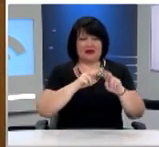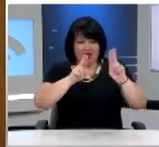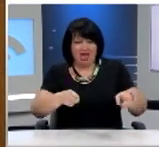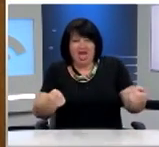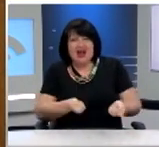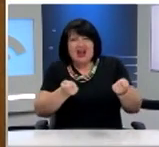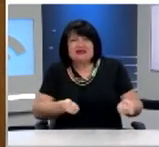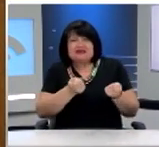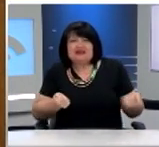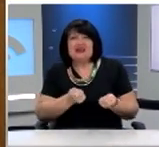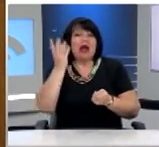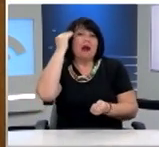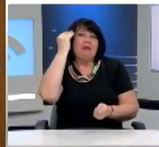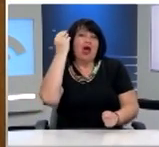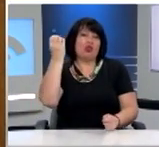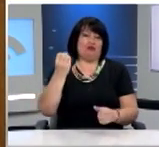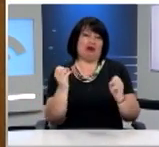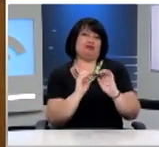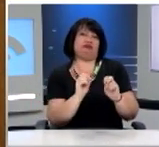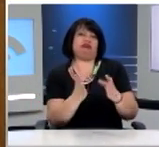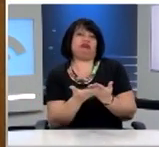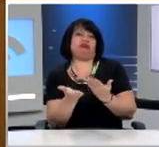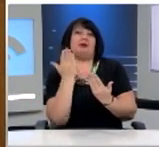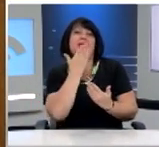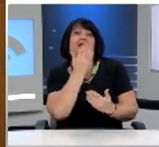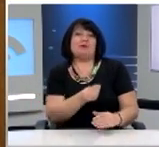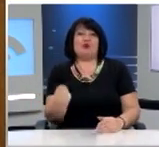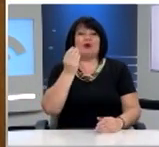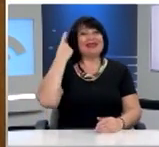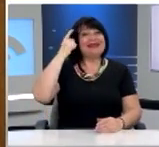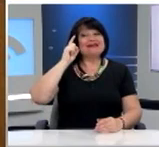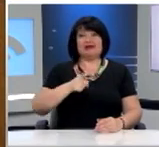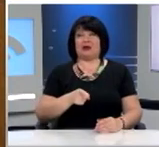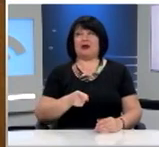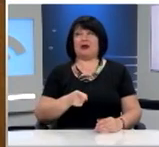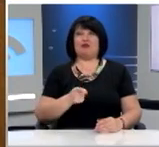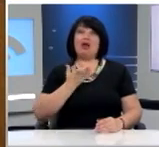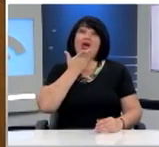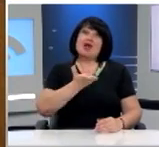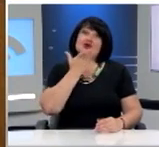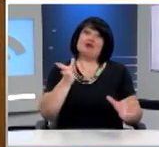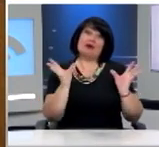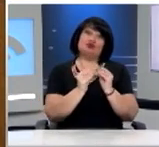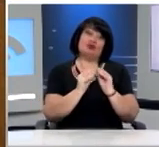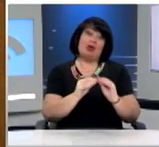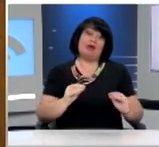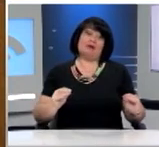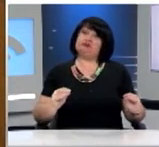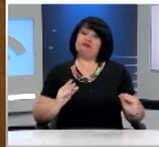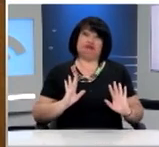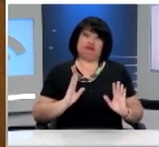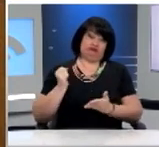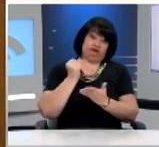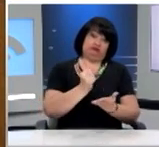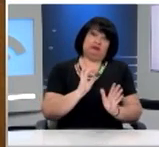για τον εμπλωτισμό της διδασκαλίας. Δεν γνωρίζουμε ποια είναι η δαπάνη για την παιδεία στην χώρα, αλλά με βάση τα